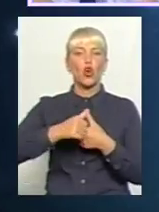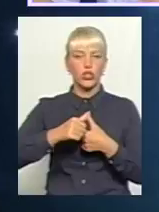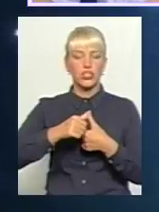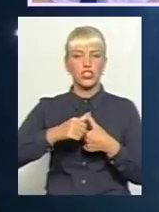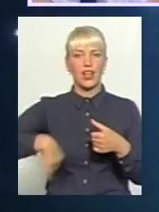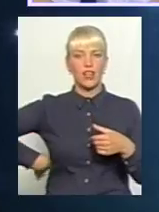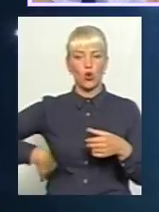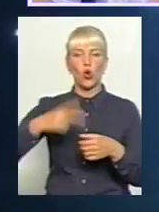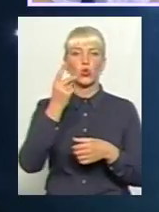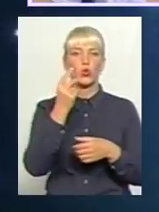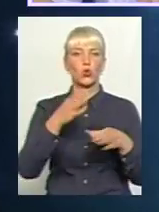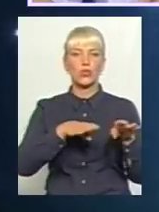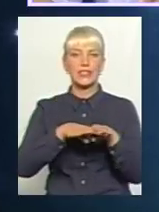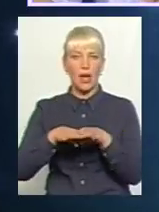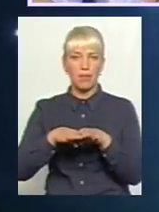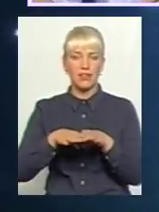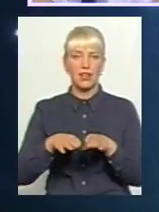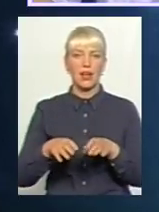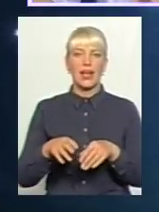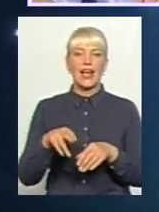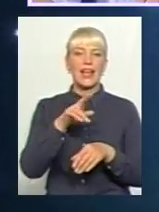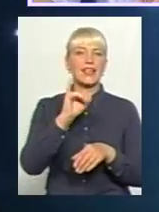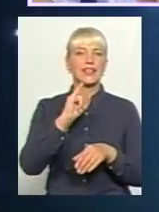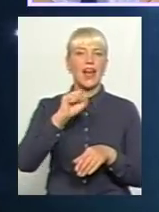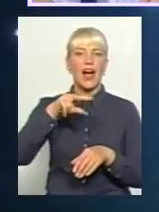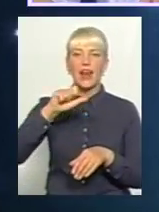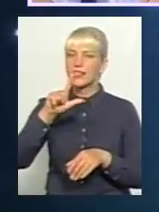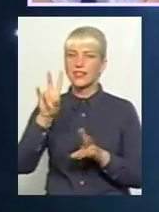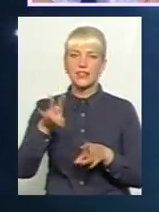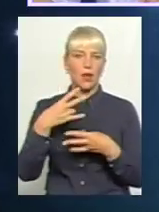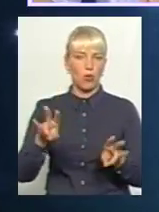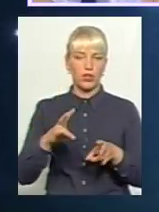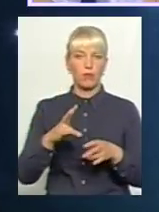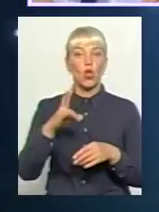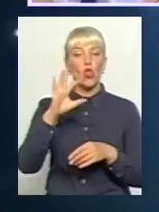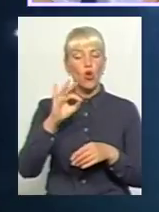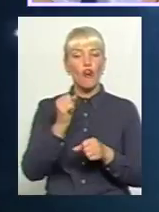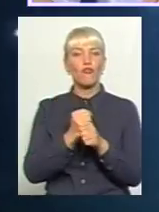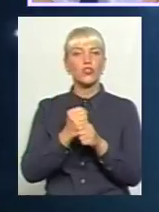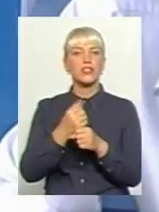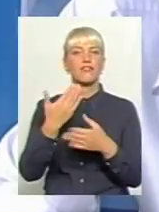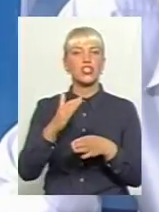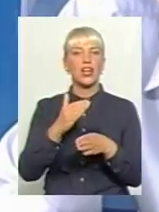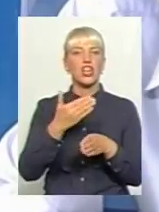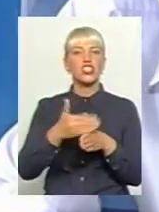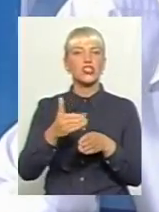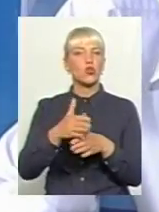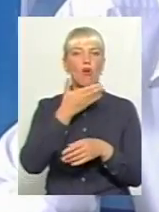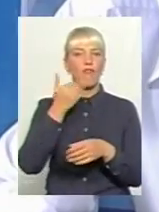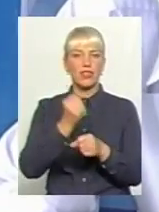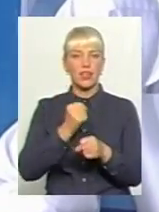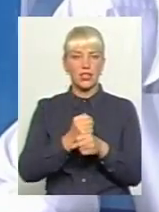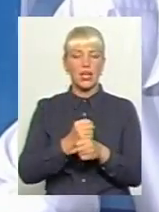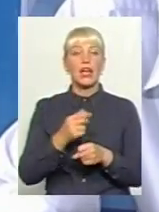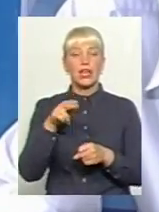фоні другої степені, коли ще діаліз не потрібний, але вже функція втрачена частково нирки. І на цьому, при